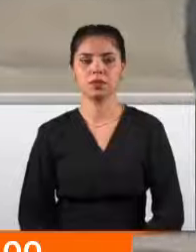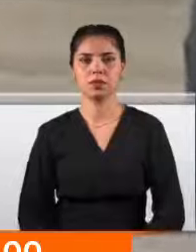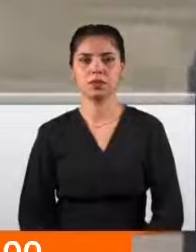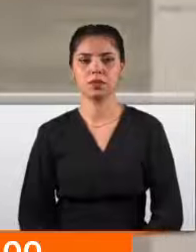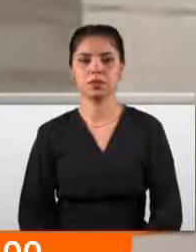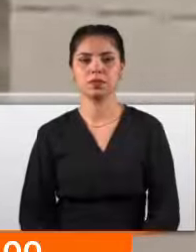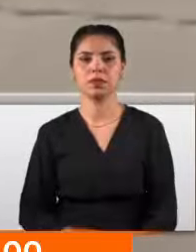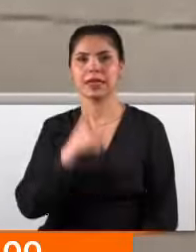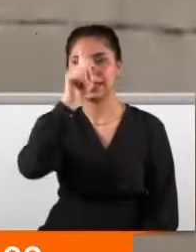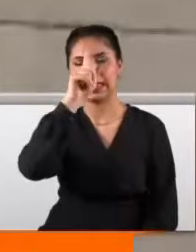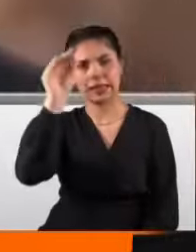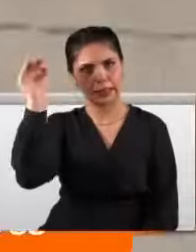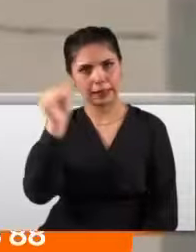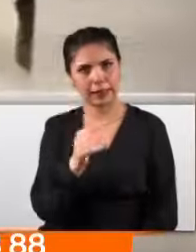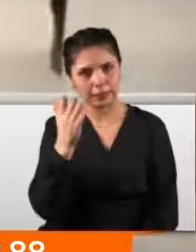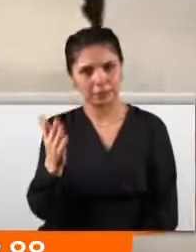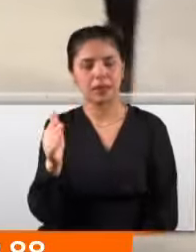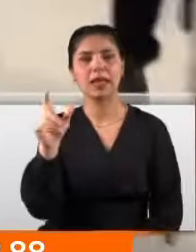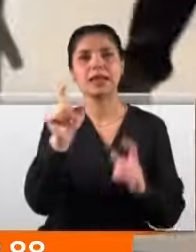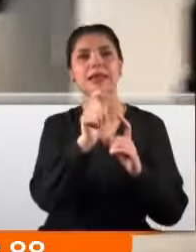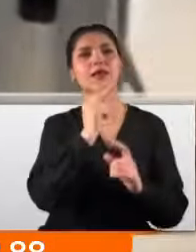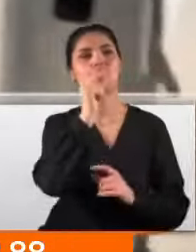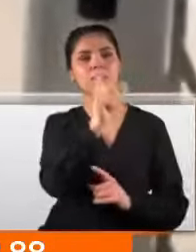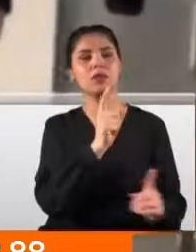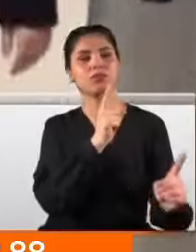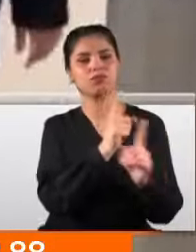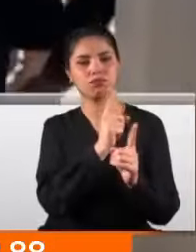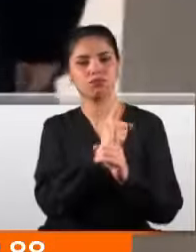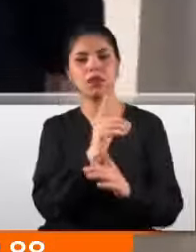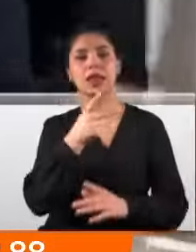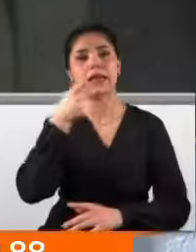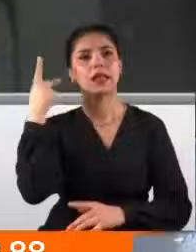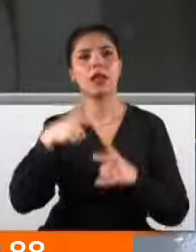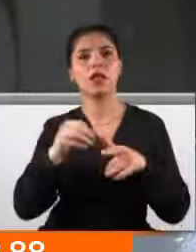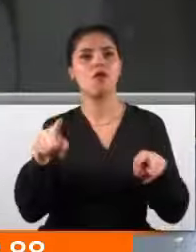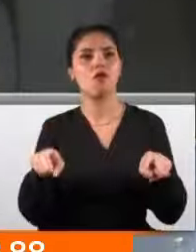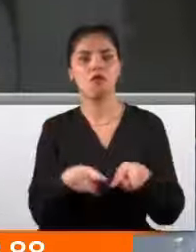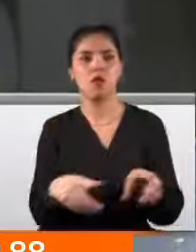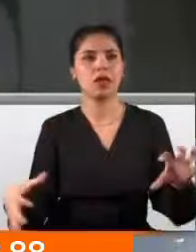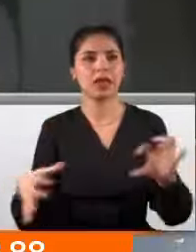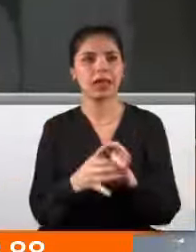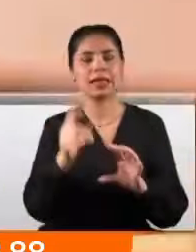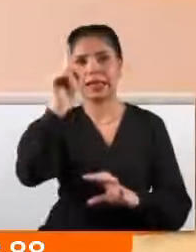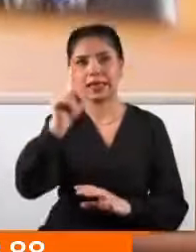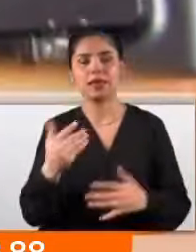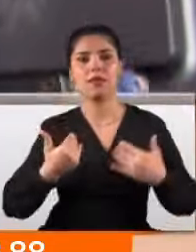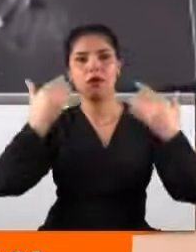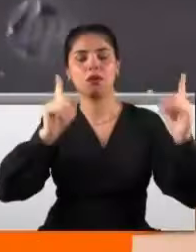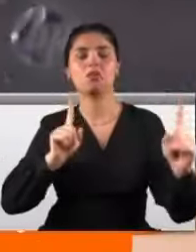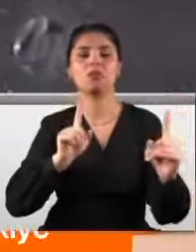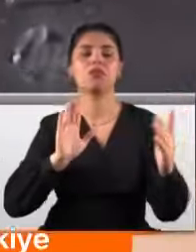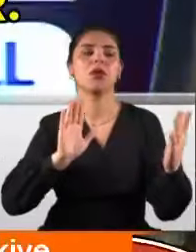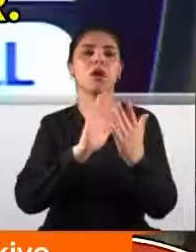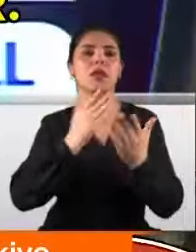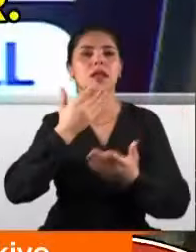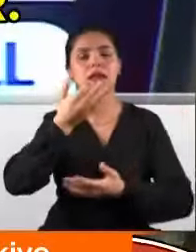Birer birer geldiler, hem Seçilerzan'la yüzleştiler hem de sahte fonla ilgili ilk kez hakim karşısında ifade